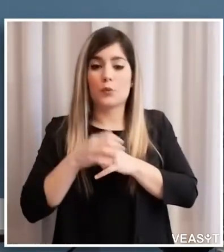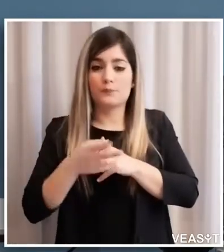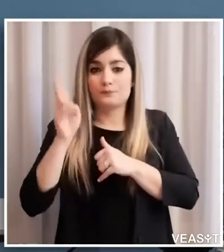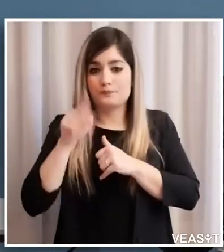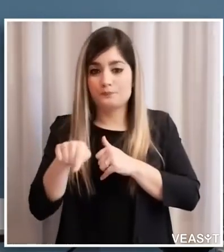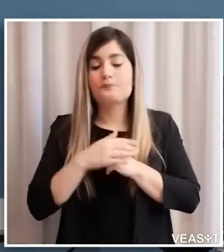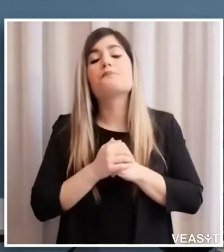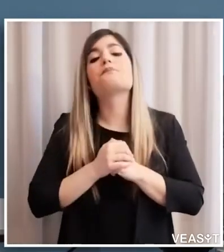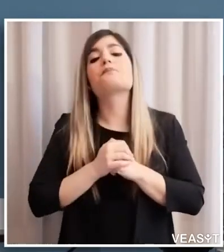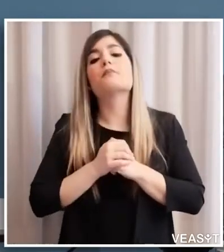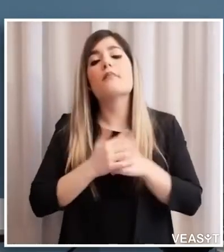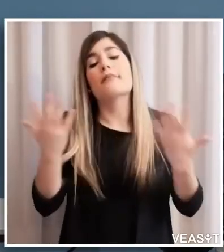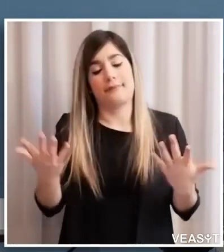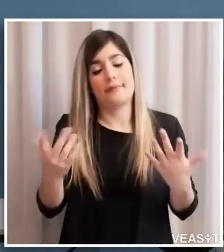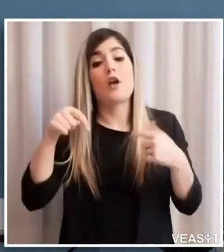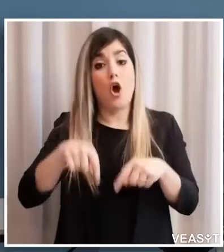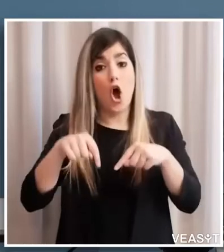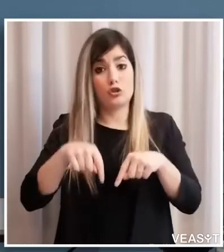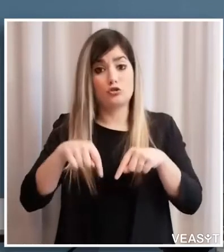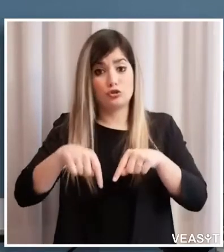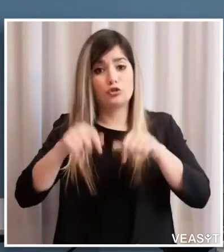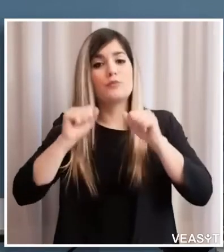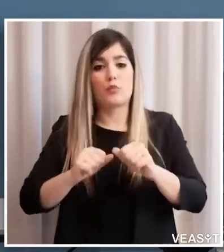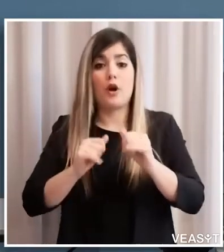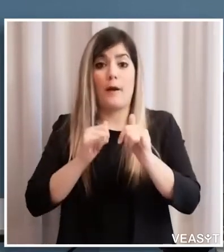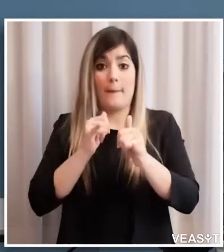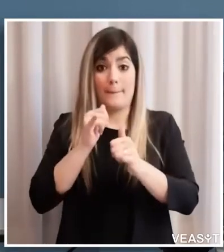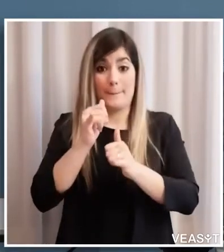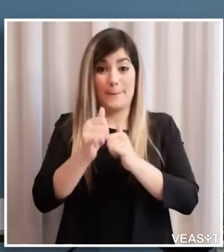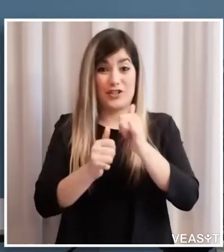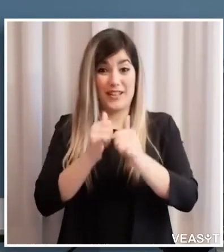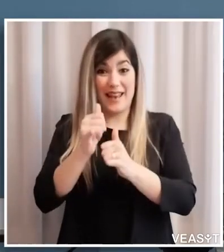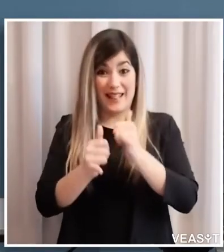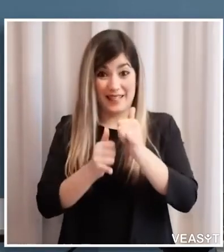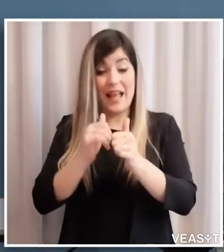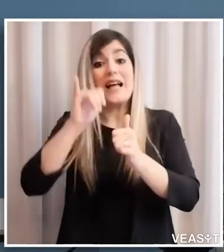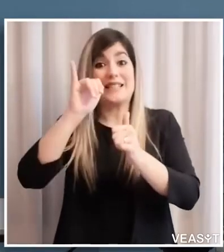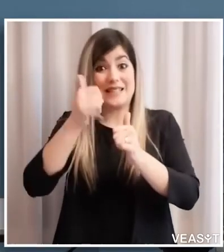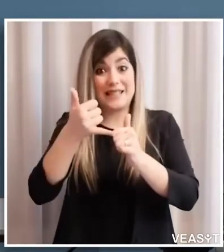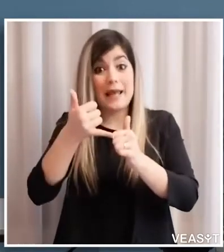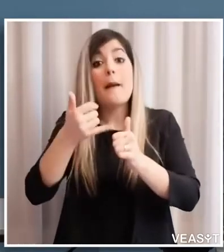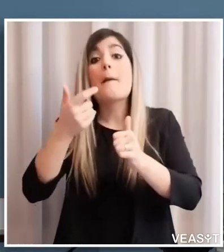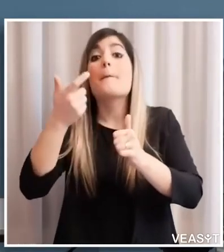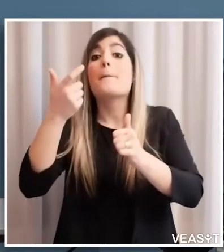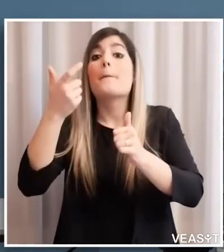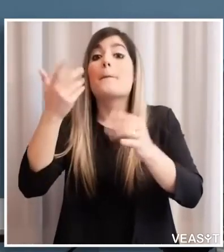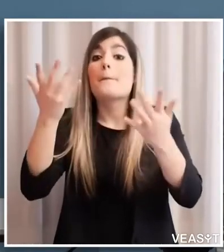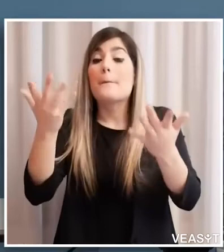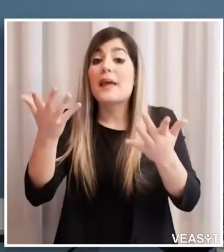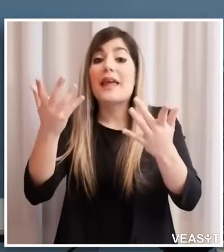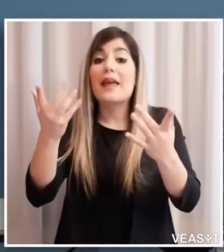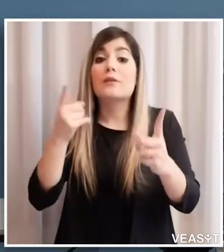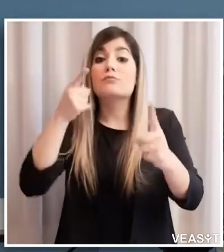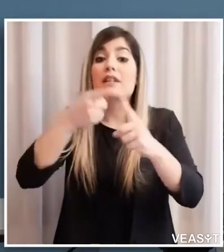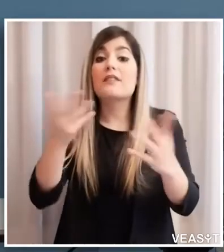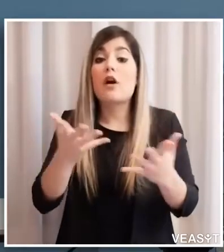oggi si può andare in bicicletta per fare la spesa per andare al lavoro per recarsi dal medico cioè per tutte le attività dove